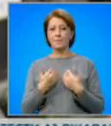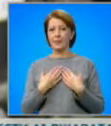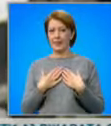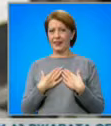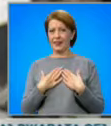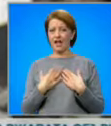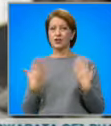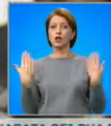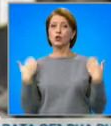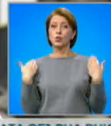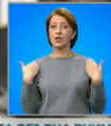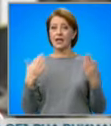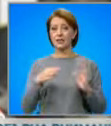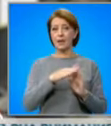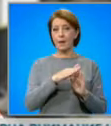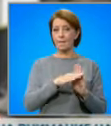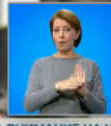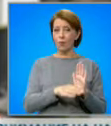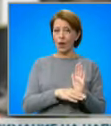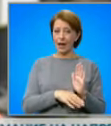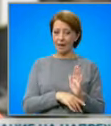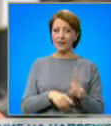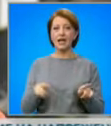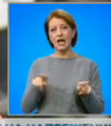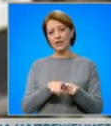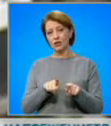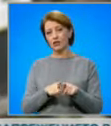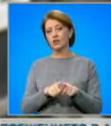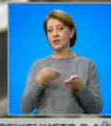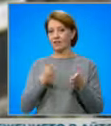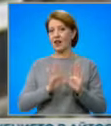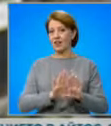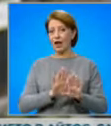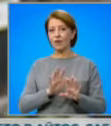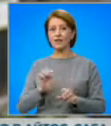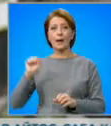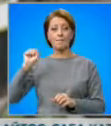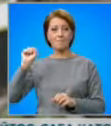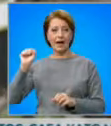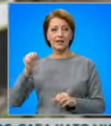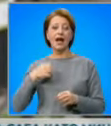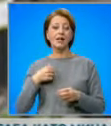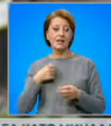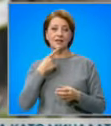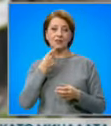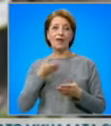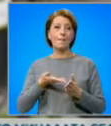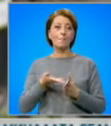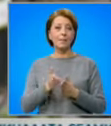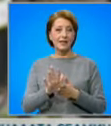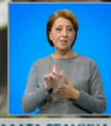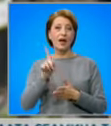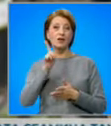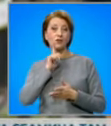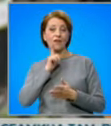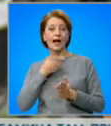Наши студенти от програмата, от хардовската програма са също в неговата партия, така че там минахме от човека към партията, не от партията към човека.